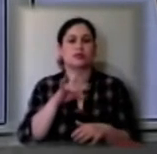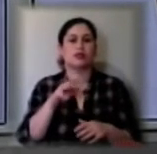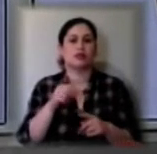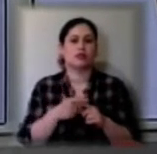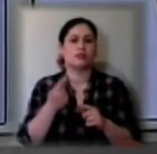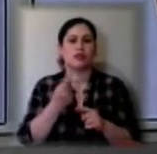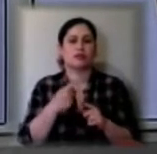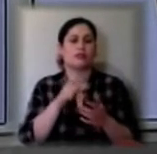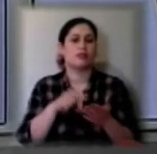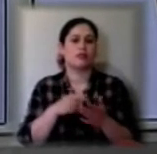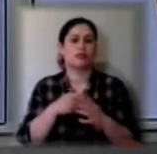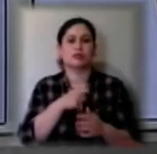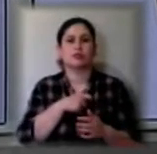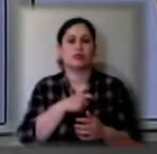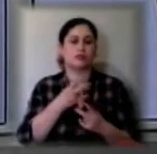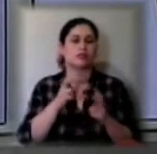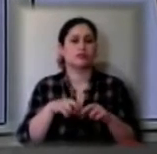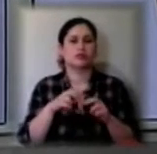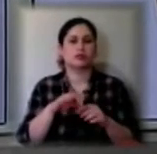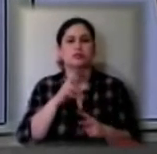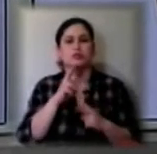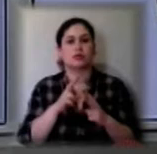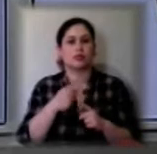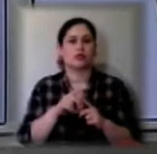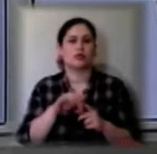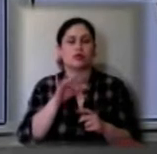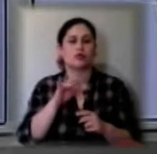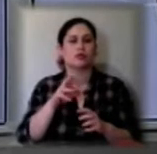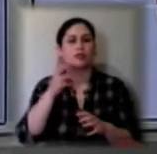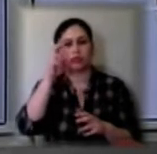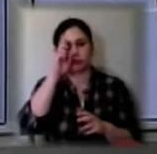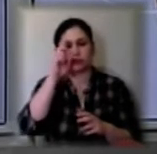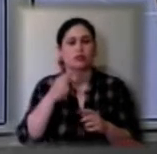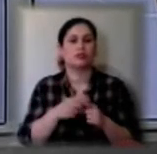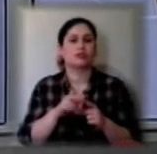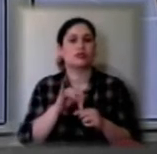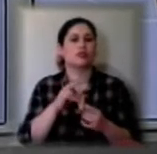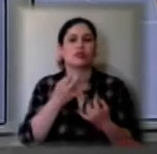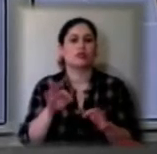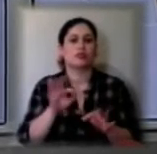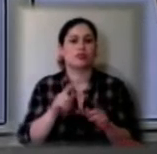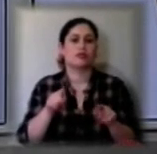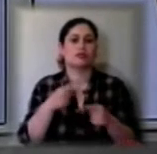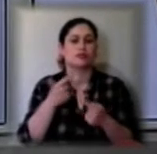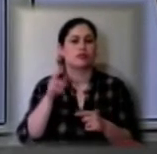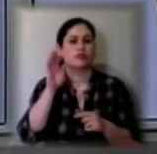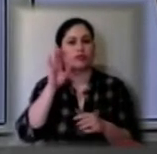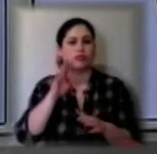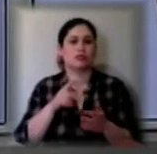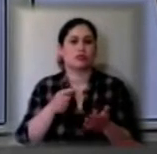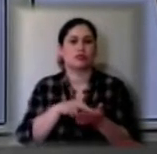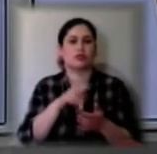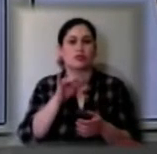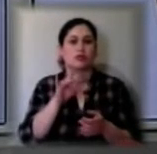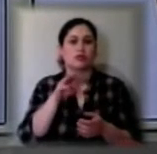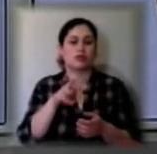питанням депутати мали розглянути звернення до керівництва держави про недопущені відновлення постачання до окупованого Російського федерацію